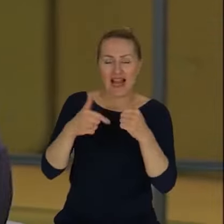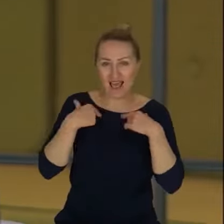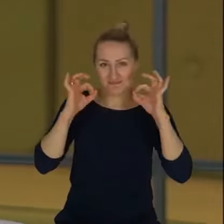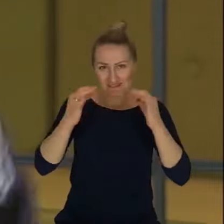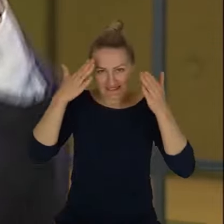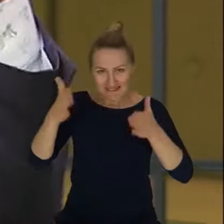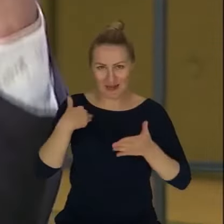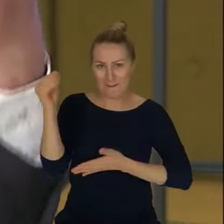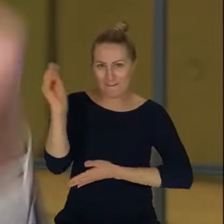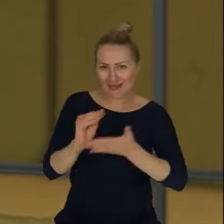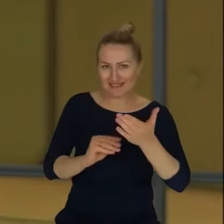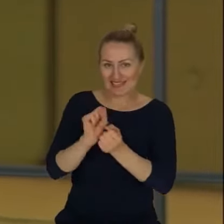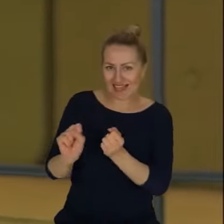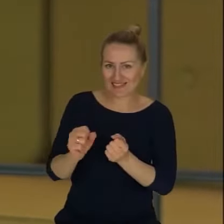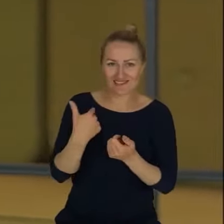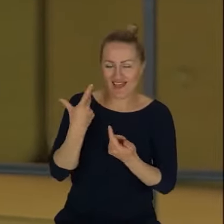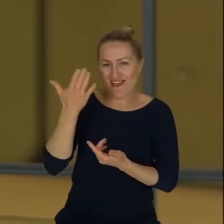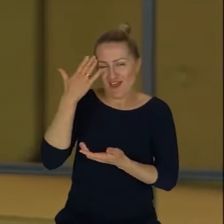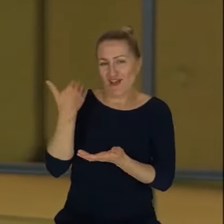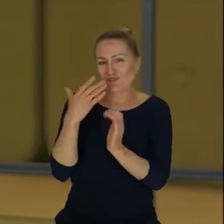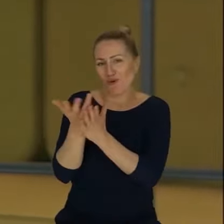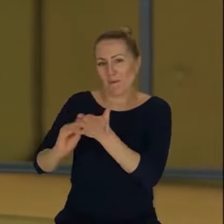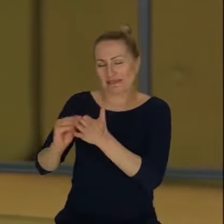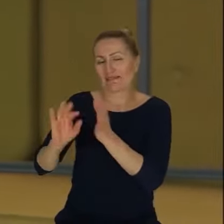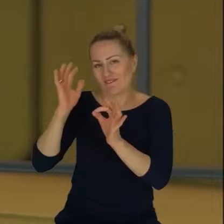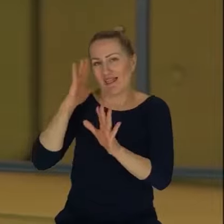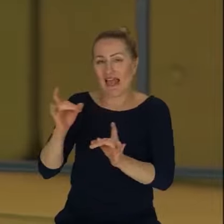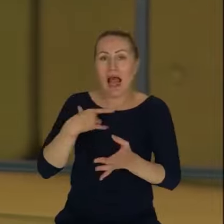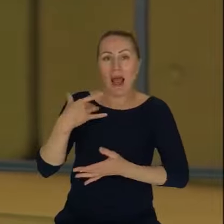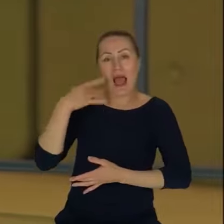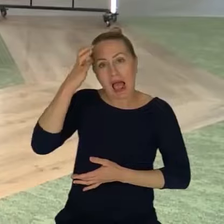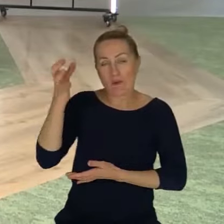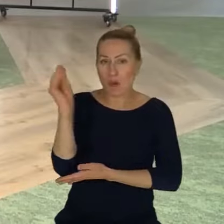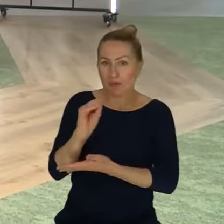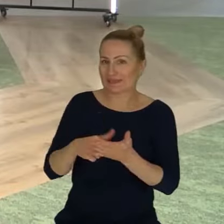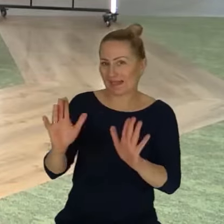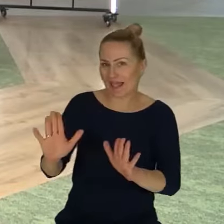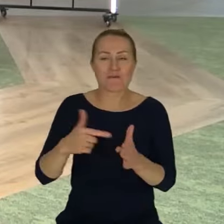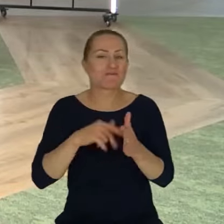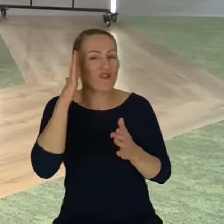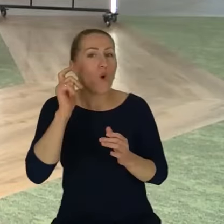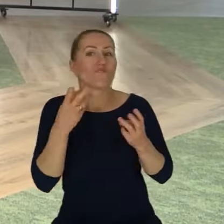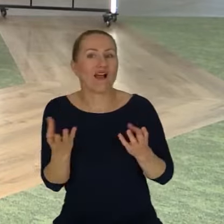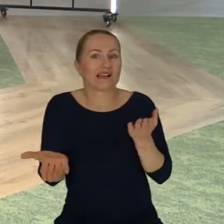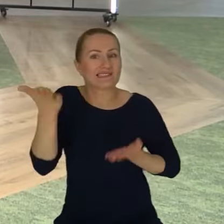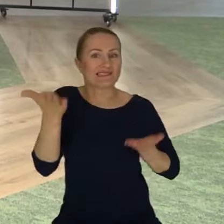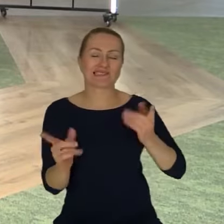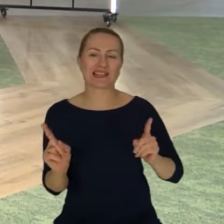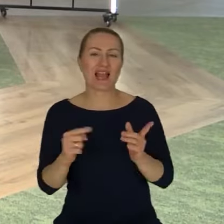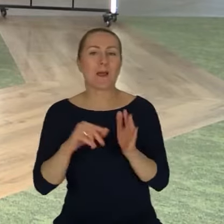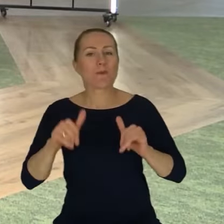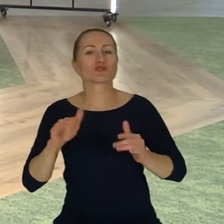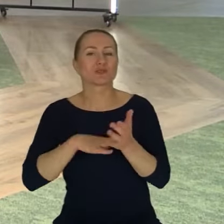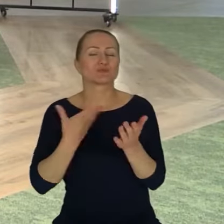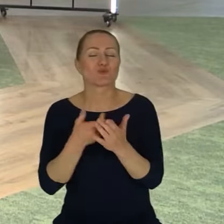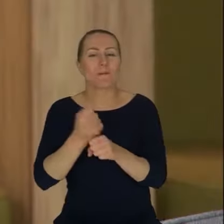tam ten pisarz to jest takie, wiecie. Nie, nie o to mi chodzi. To nie chodzi o różnicowanie rank, że ktoś jest ważniejszy albo nie. Na przykład, nie wiem, można być wydawcą w radiu, można